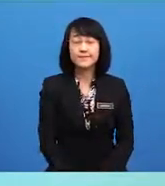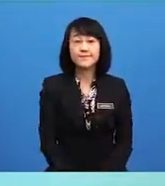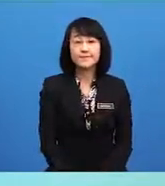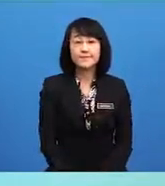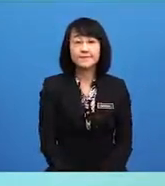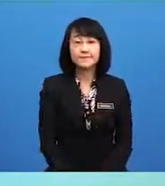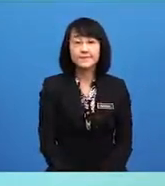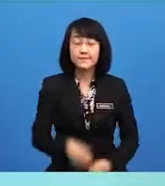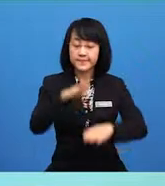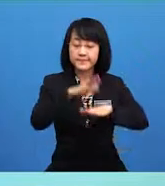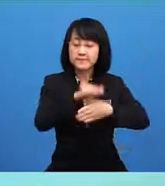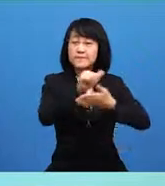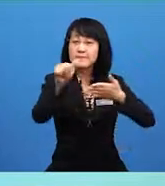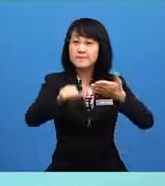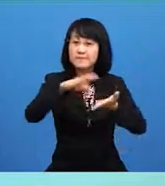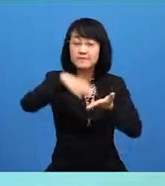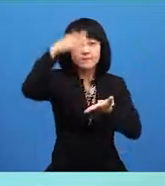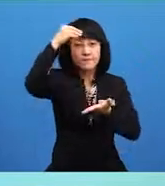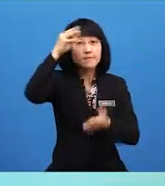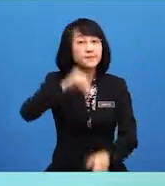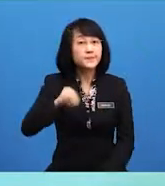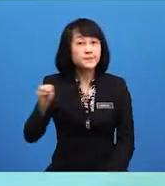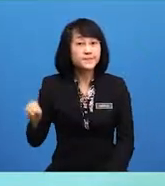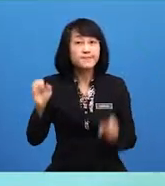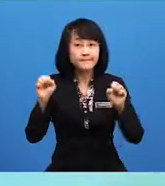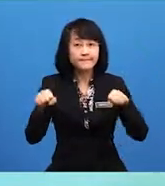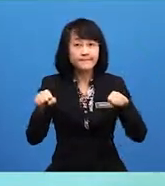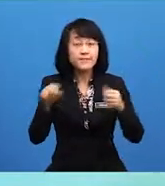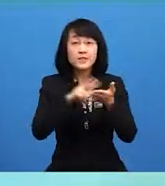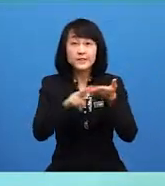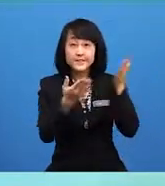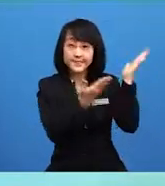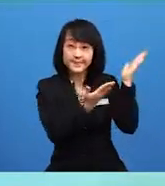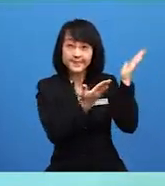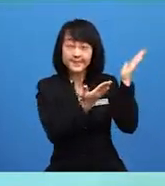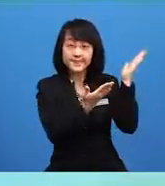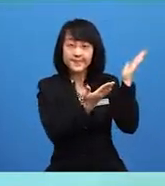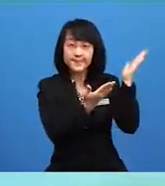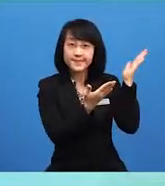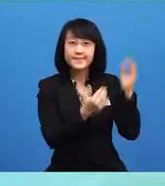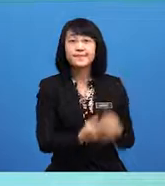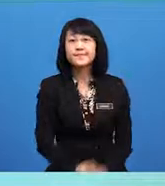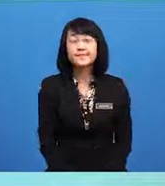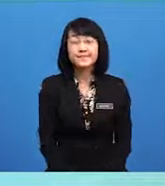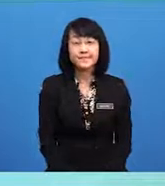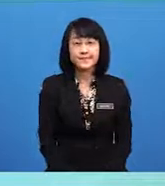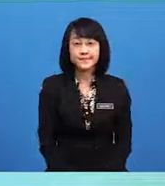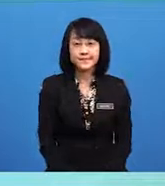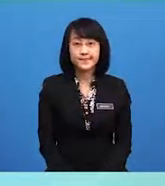Di akhir pembelajaran, murid-murid dapat mentakrifkan demokrasi berparlimen.